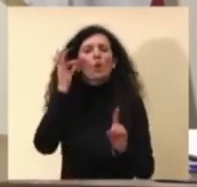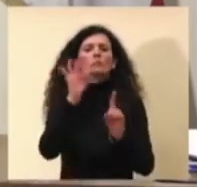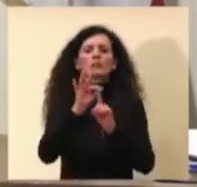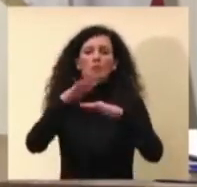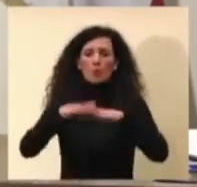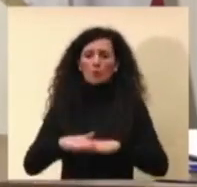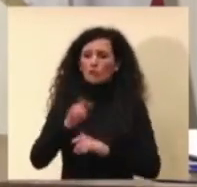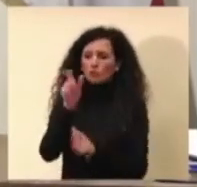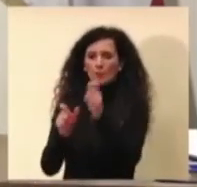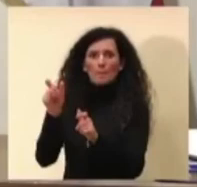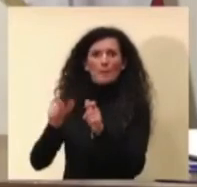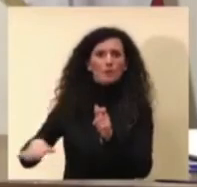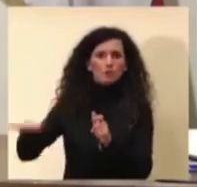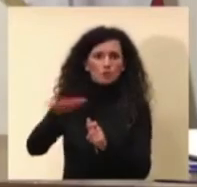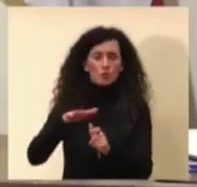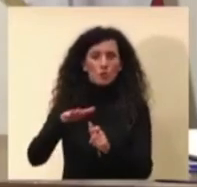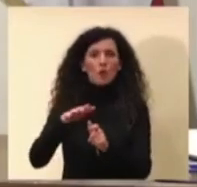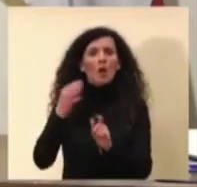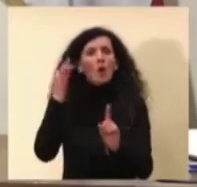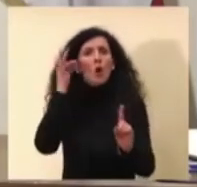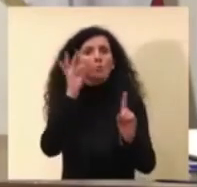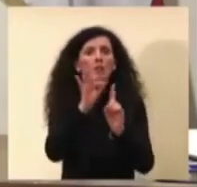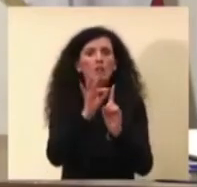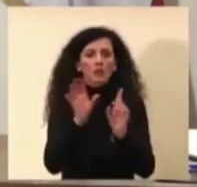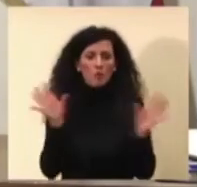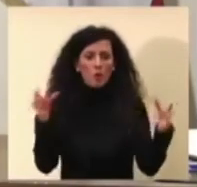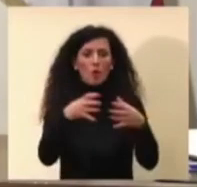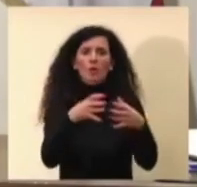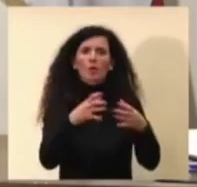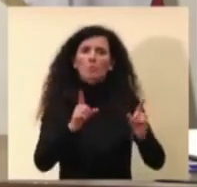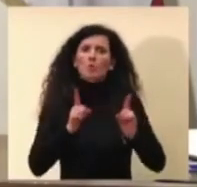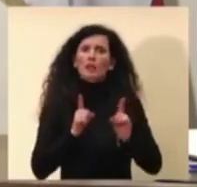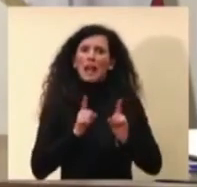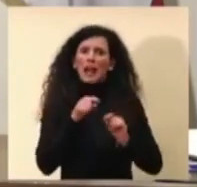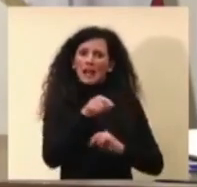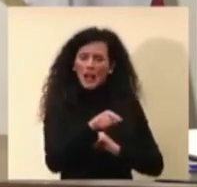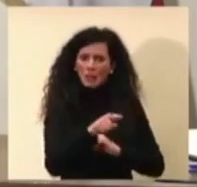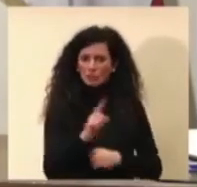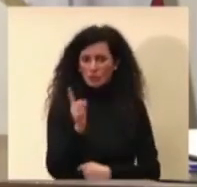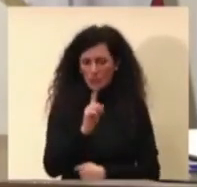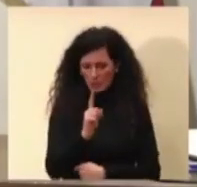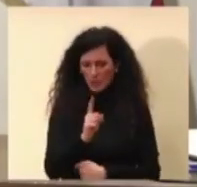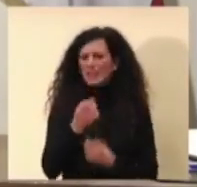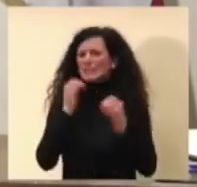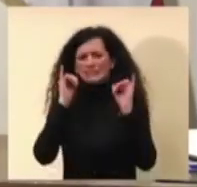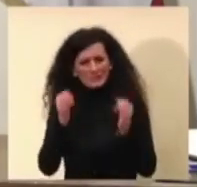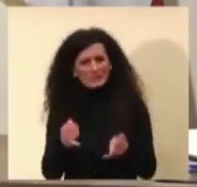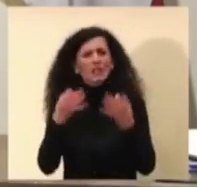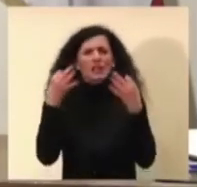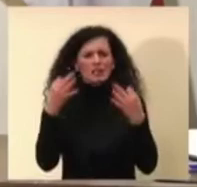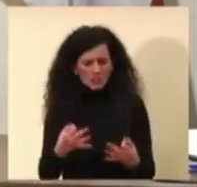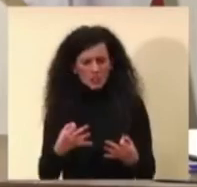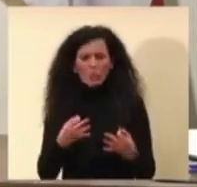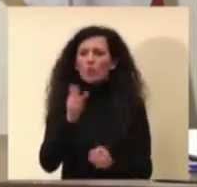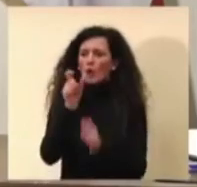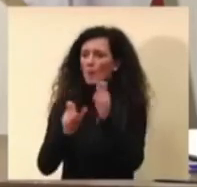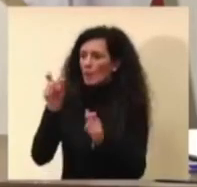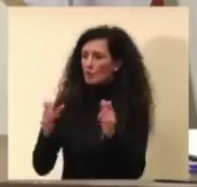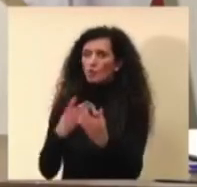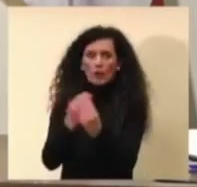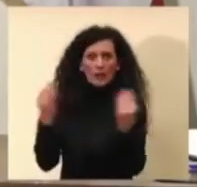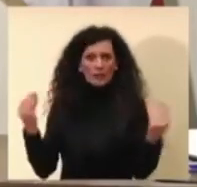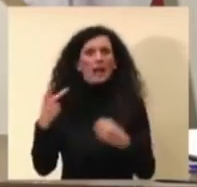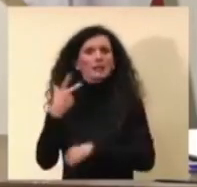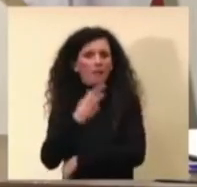vaccinando per ottenere l'immunità di greggio, l'immunità di comunità, certamente il virus trova ostacoli nel più persone si vaccinano, più